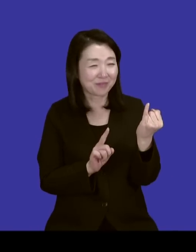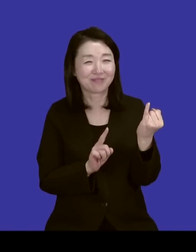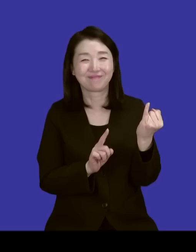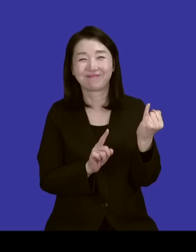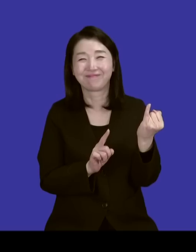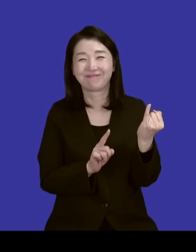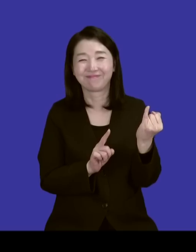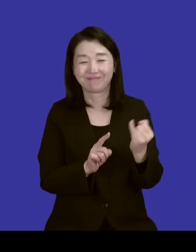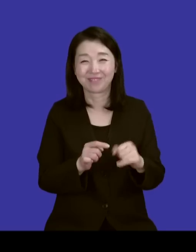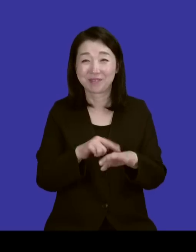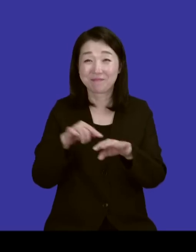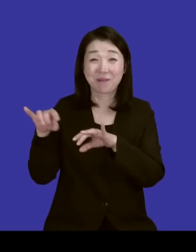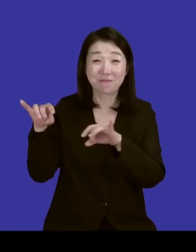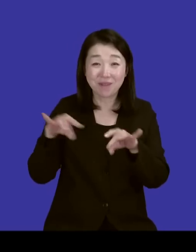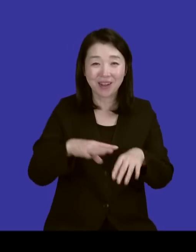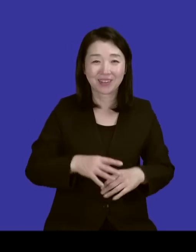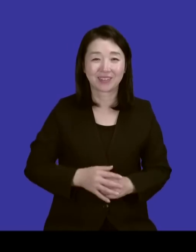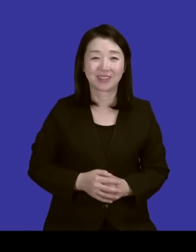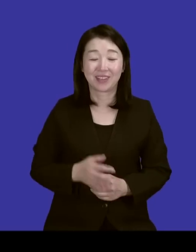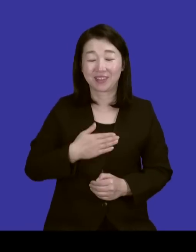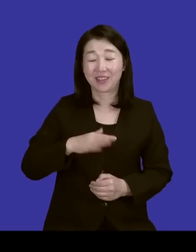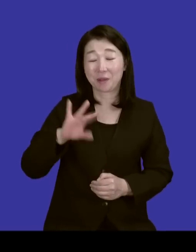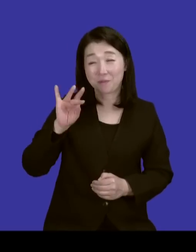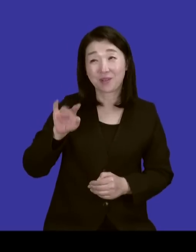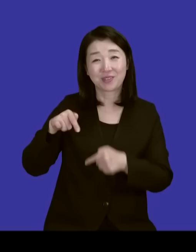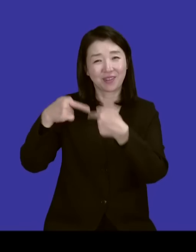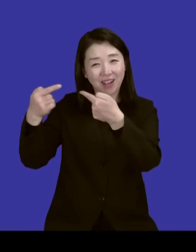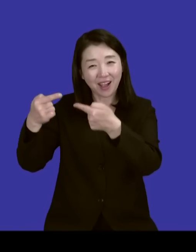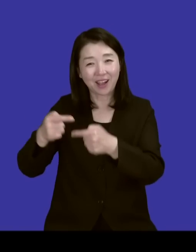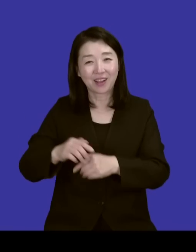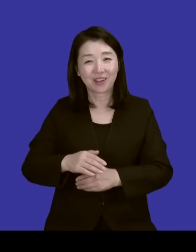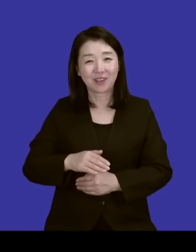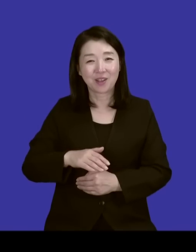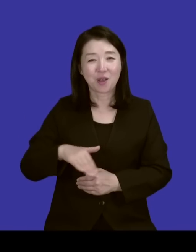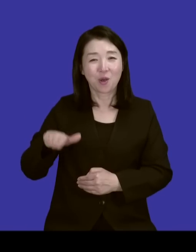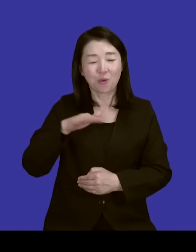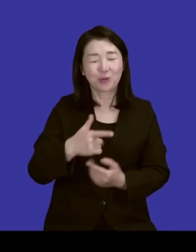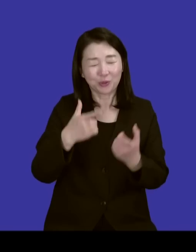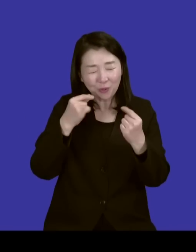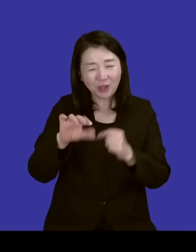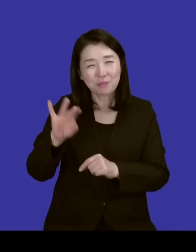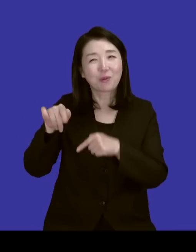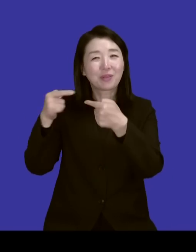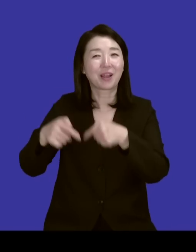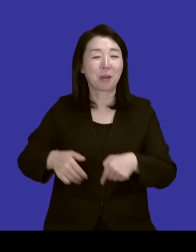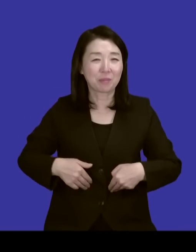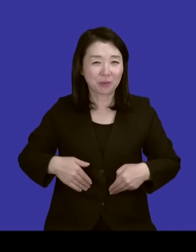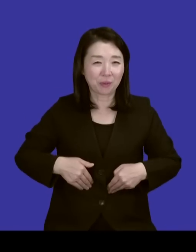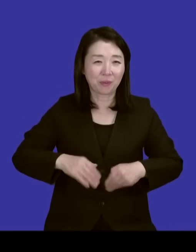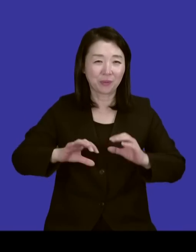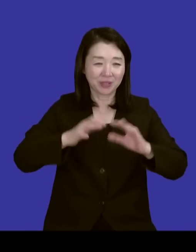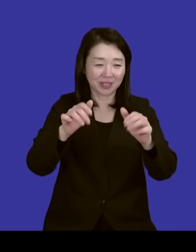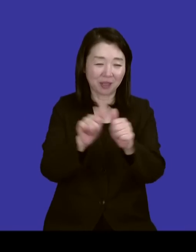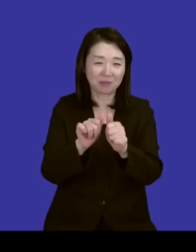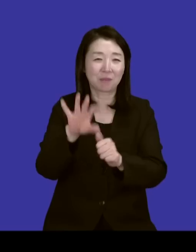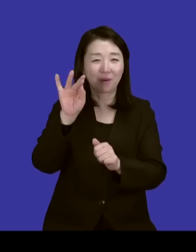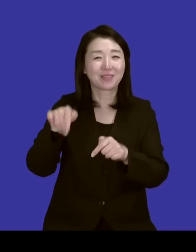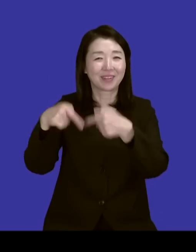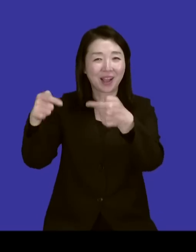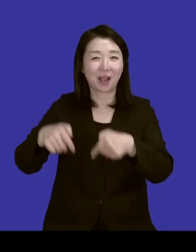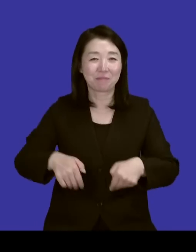저 특히 와닿는 게 내가 먼저 가겠다. 저도 우리도 다 먼저 가야 돼요. 저는 신이 없는 거죠. 이상 모든 남자들이 먼저 가야 된다고 생각해요.